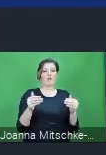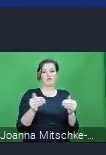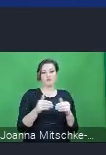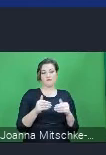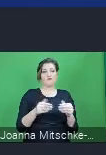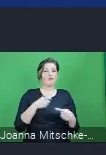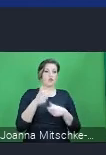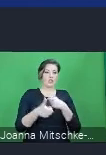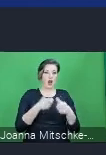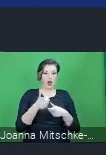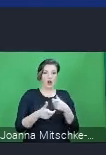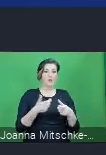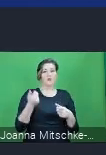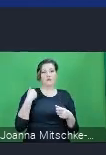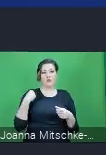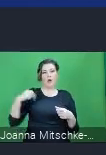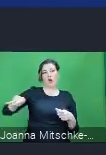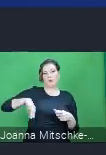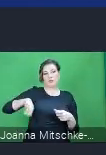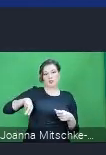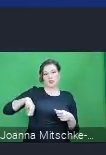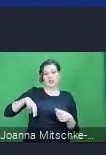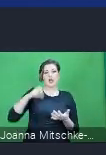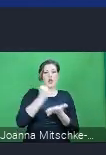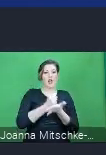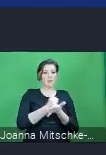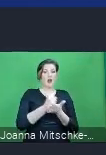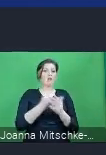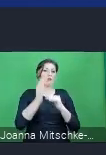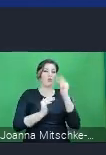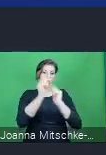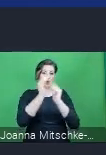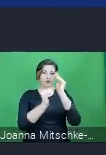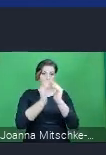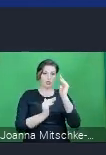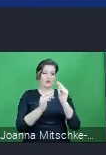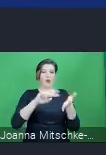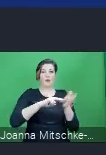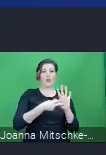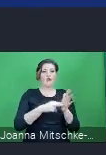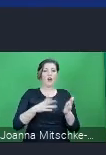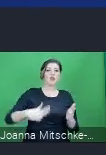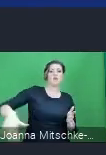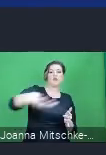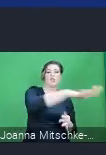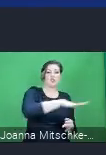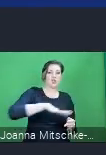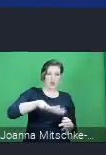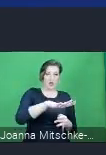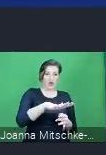przez ministra do spraw budownictwa planowania przestrzennego. Ma okres 12 miesięcy